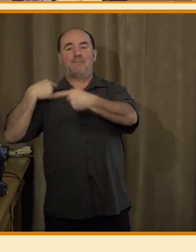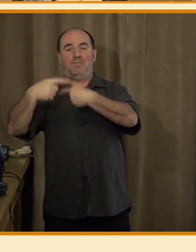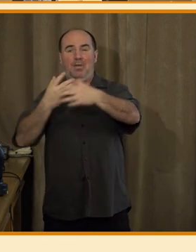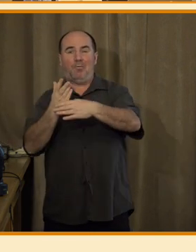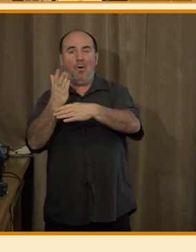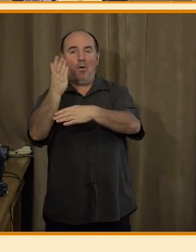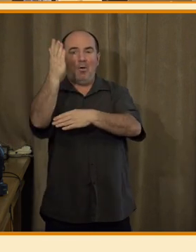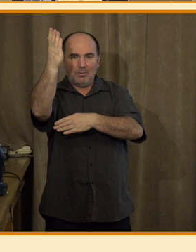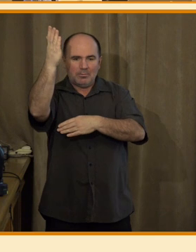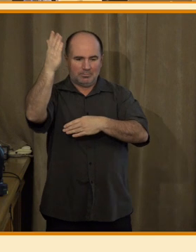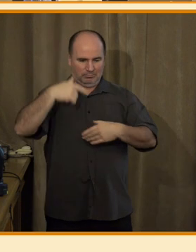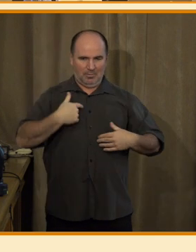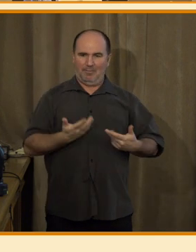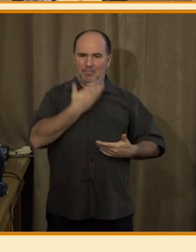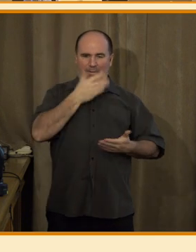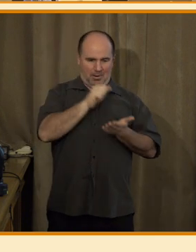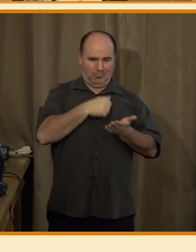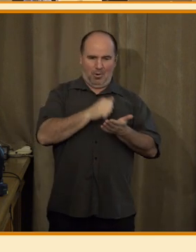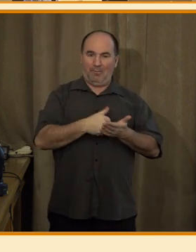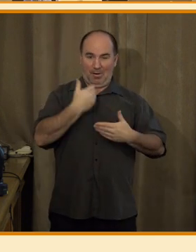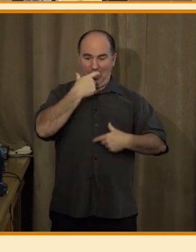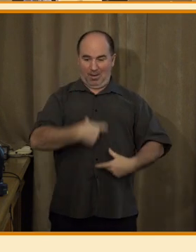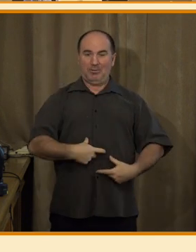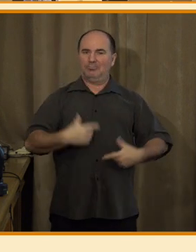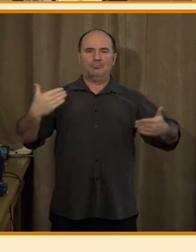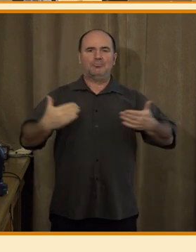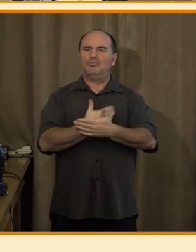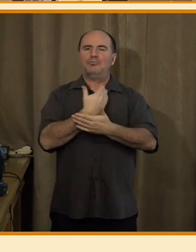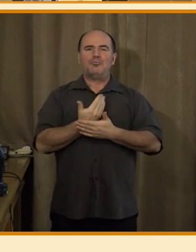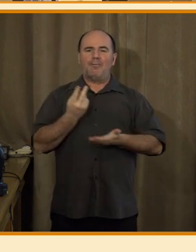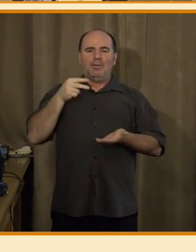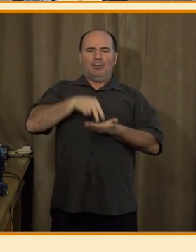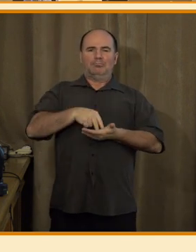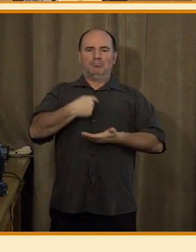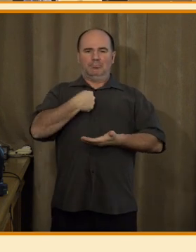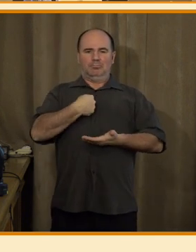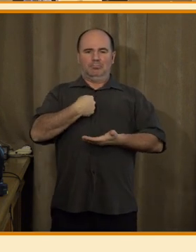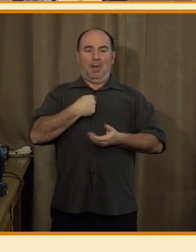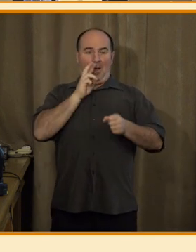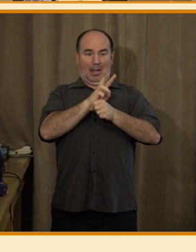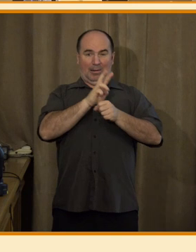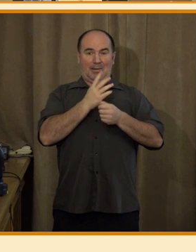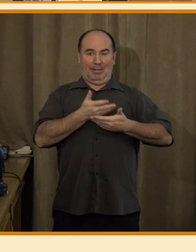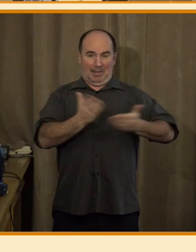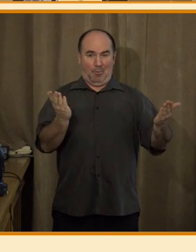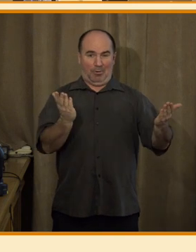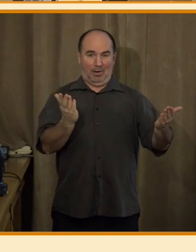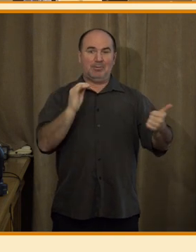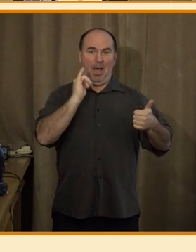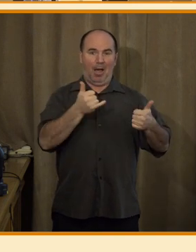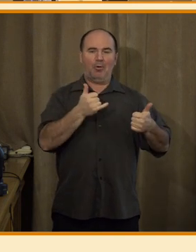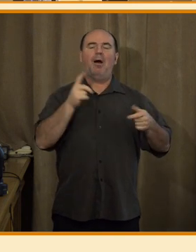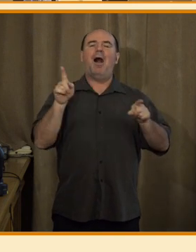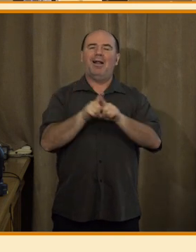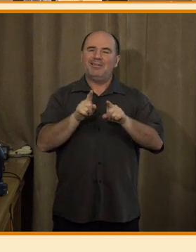tak novináři se dostávají do nové pozice a to už nejenom jako hlídači demokracie, ale také jako hlídací psy